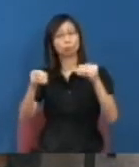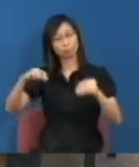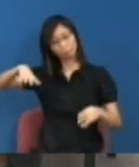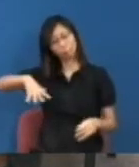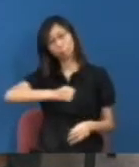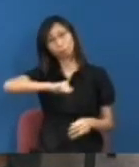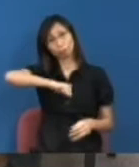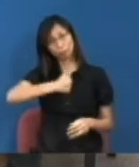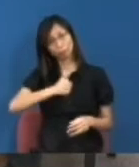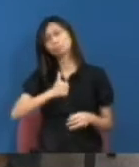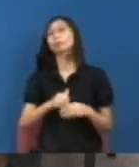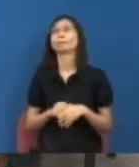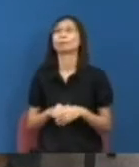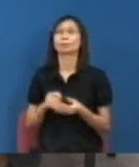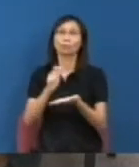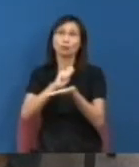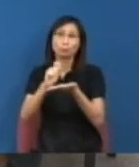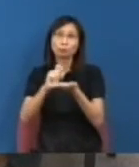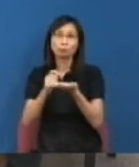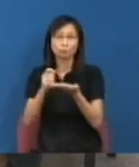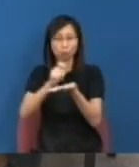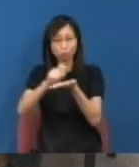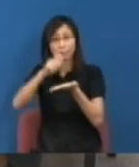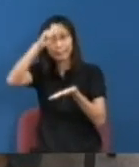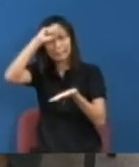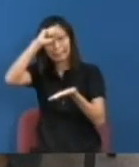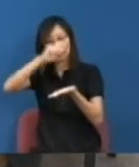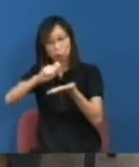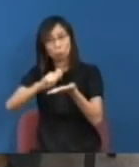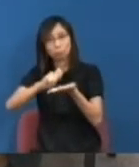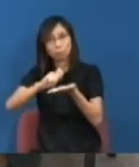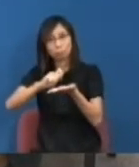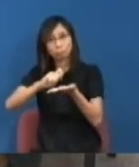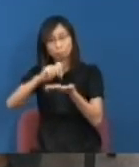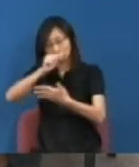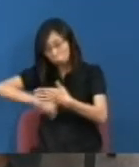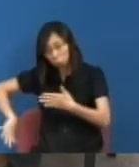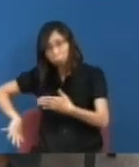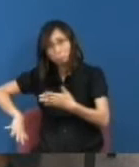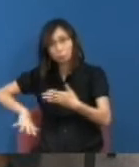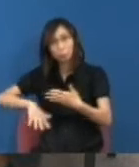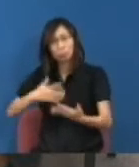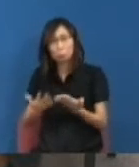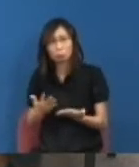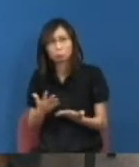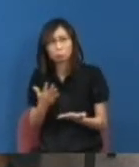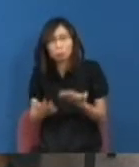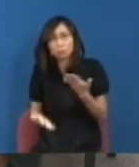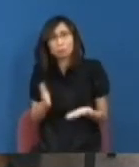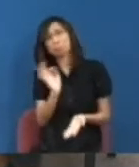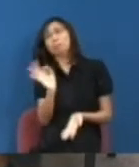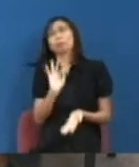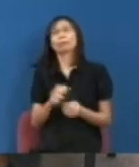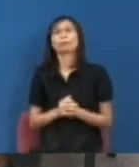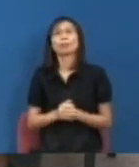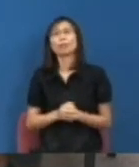就說那個是不見了還是沒有那這個對於熟悉廣大所